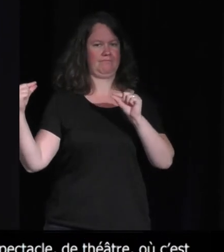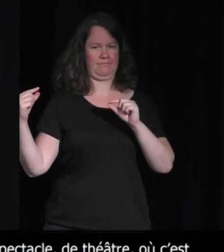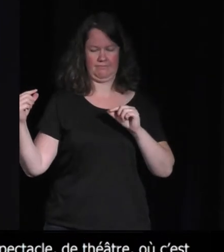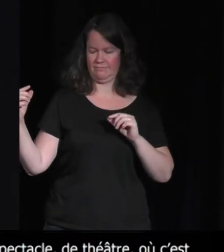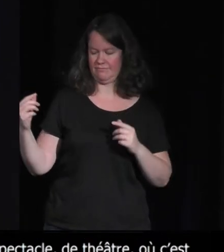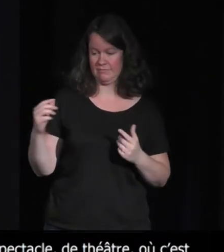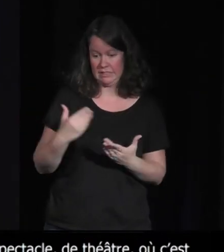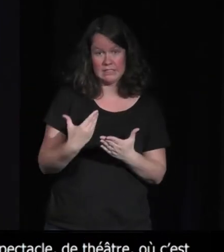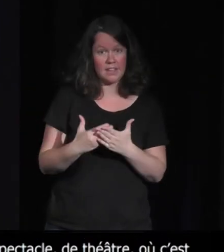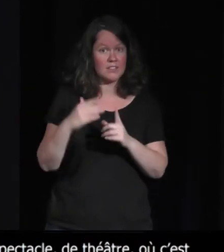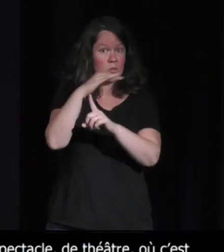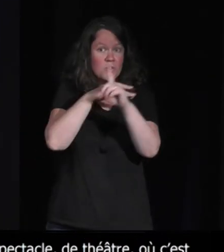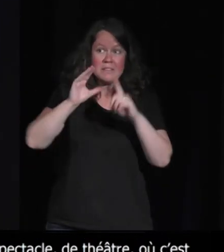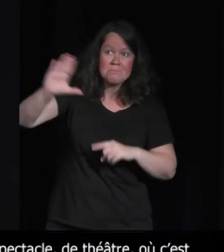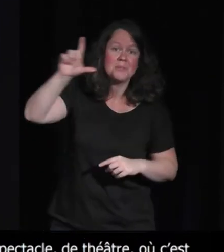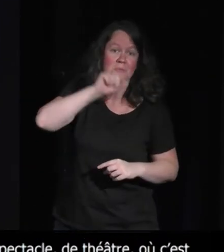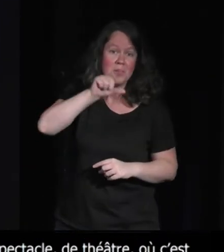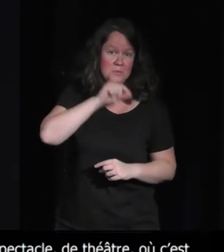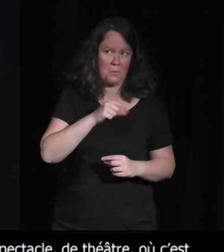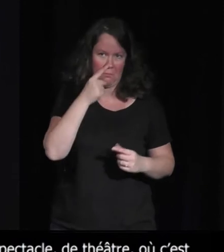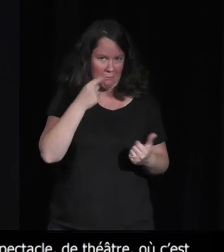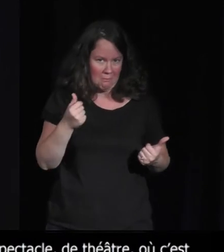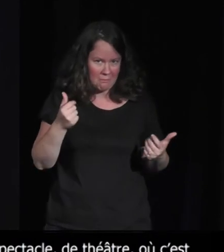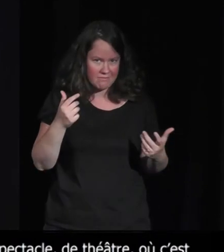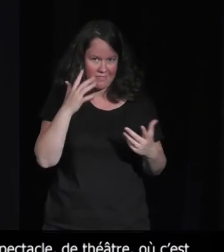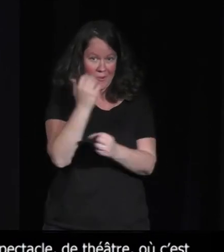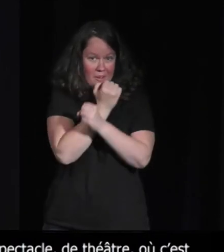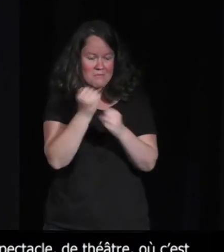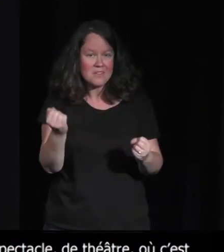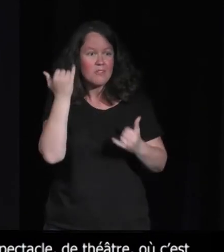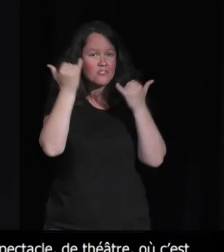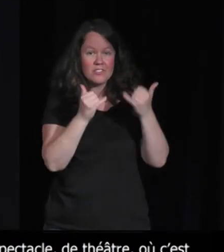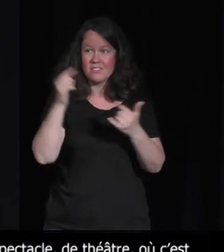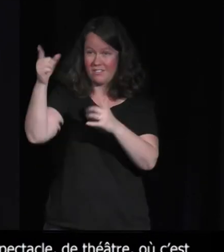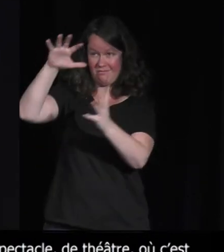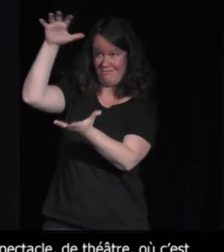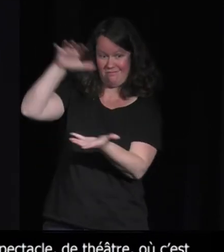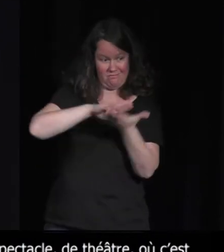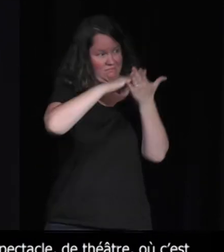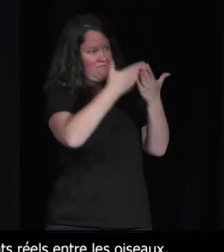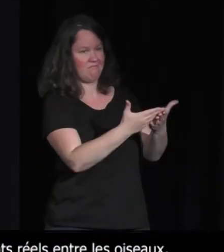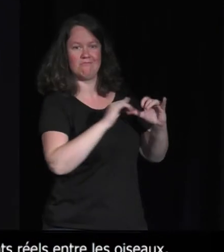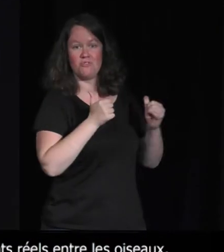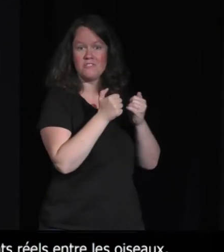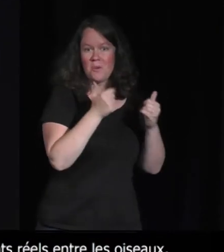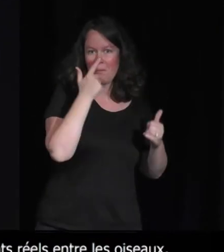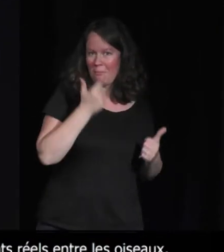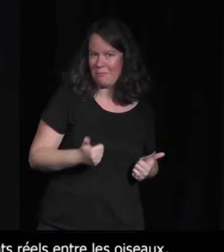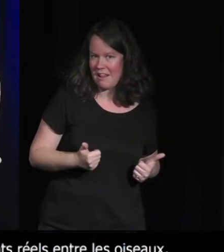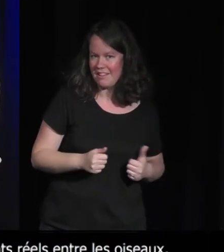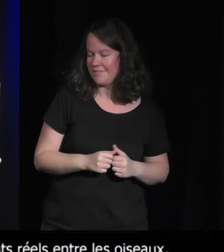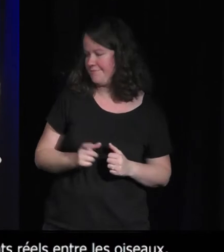elle est juste fascinante, parce qu'on peut imaginer... Enfin, je vois très bien en jeu vidéo ce que ça pourrait donner. Tu as